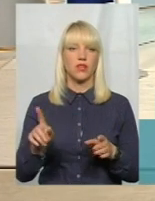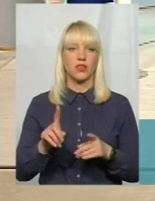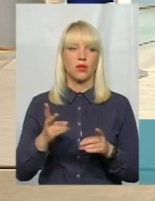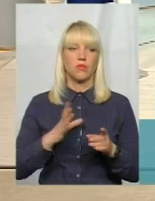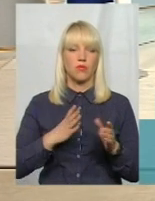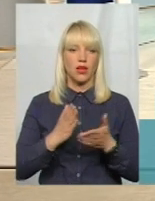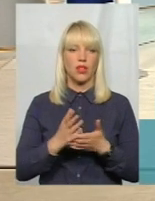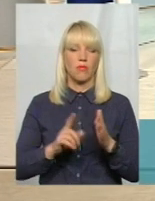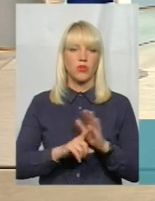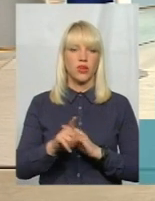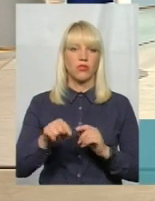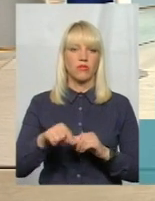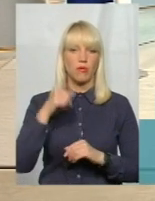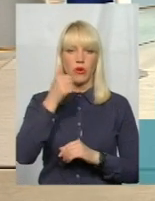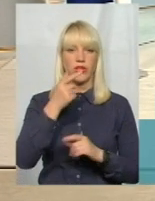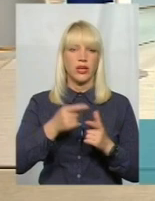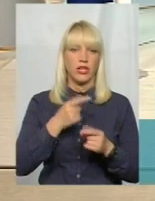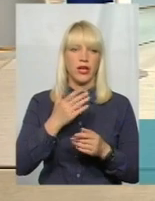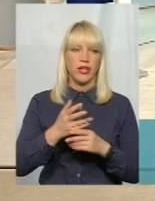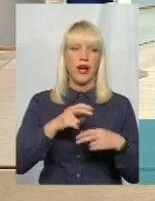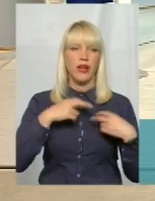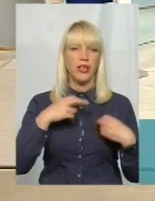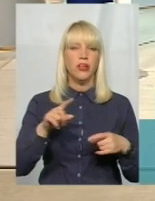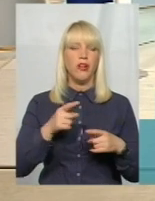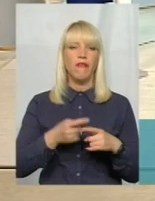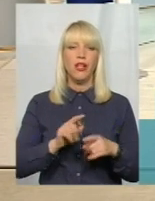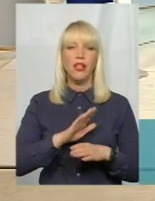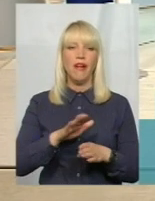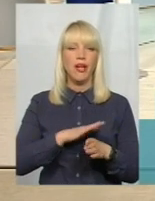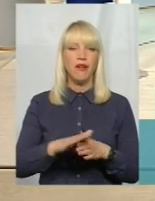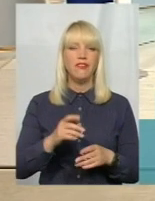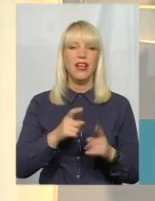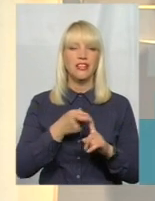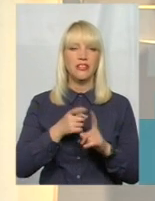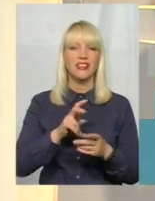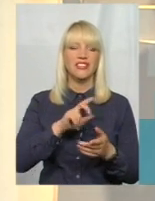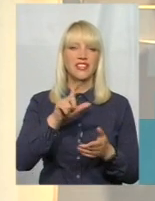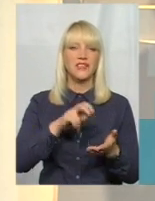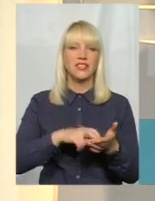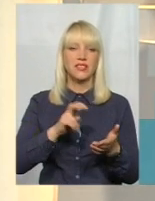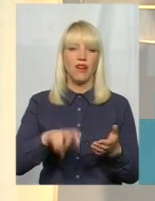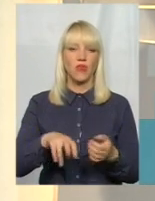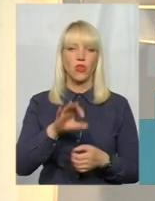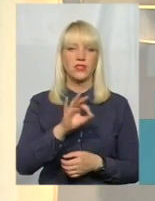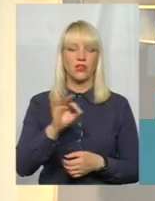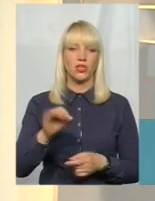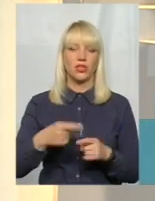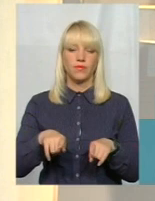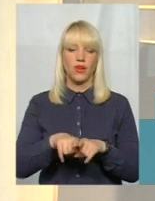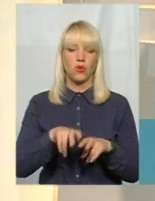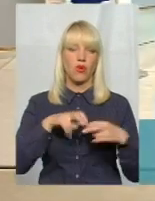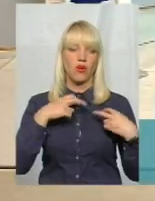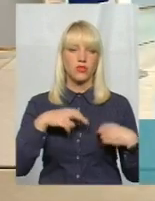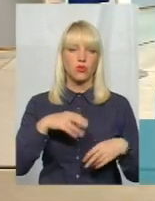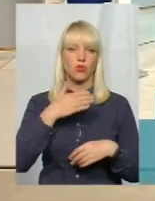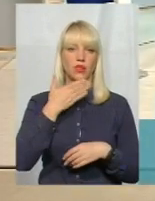початок у цьому році, чи є ризик, що вони не відбудуться у зв'язку з відставкою Олександра Олександровича? Ні, такого ризику немає,